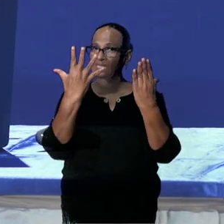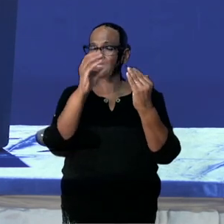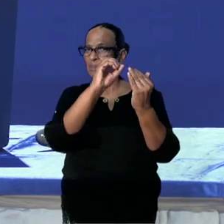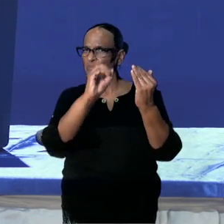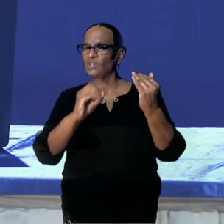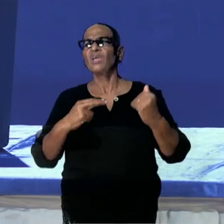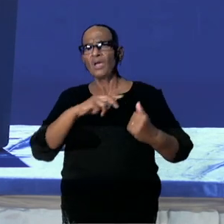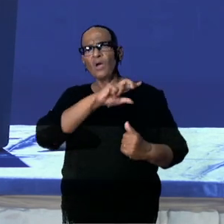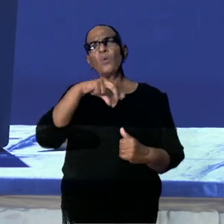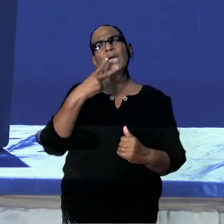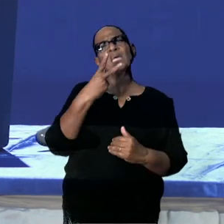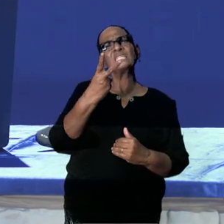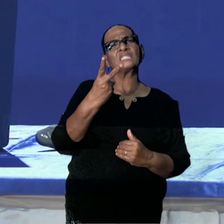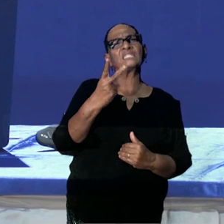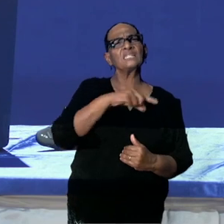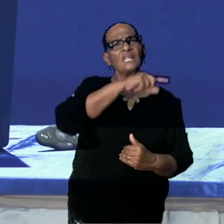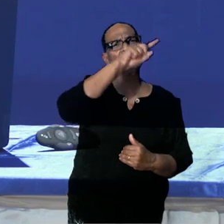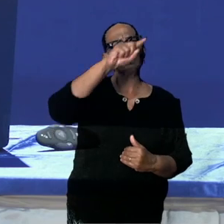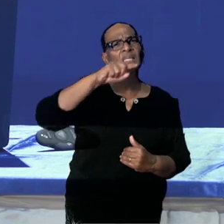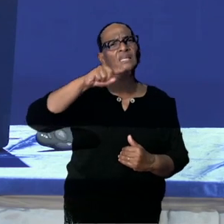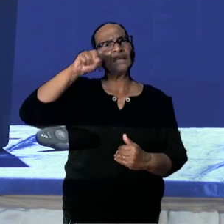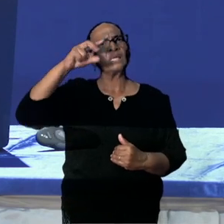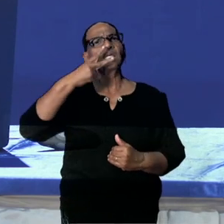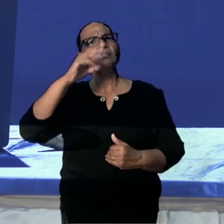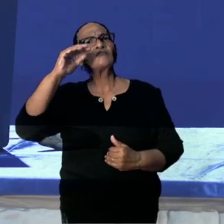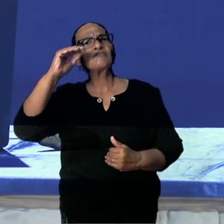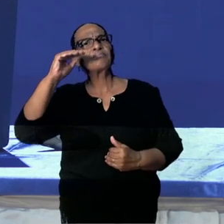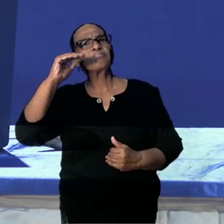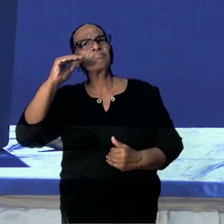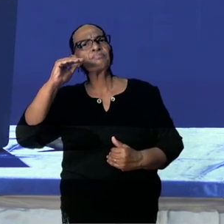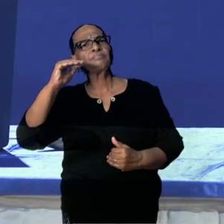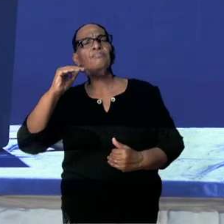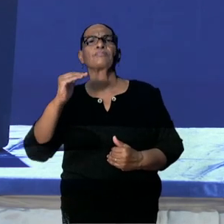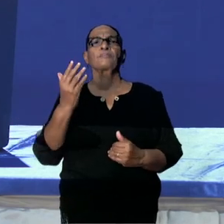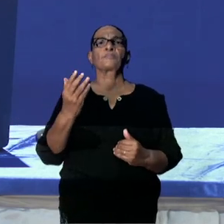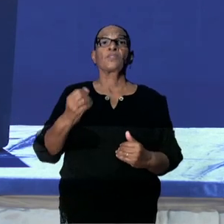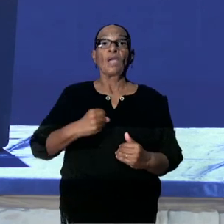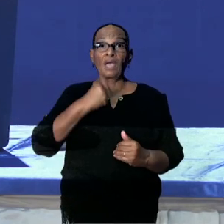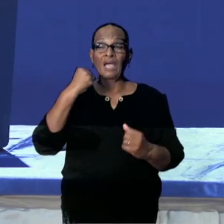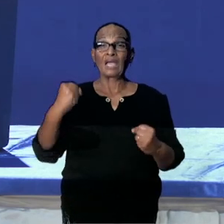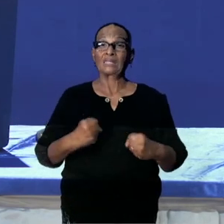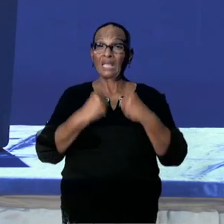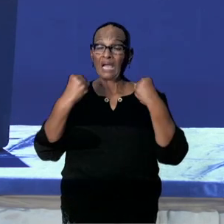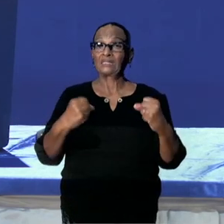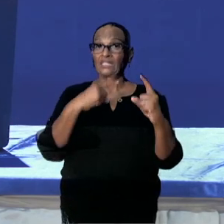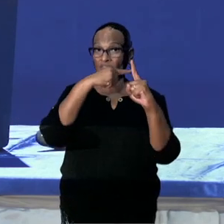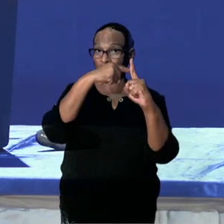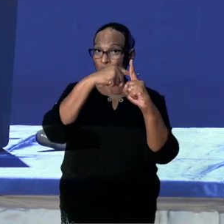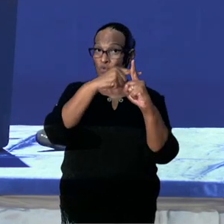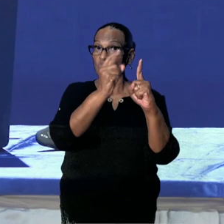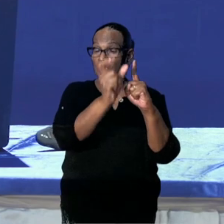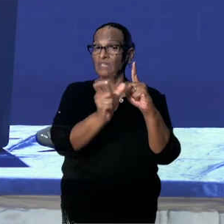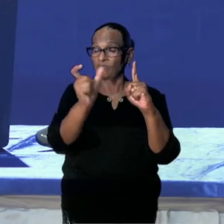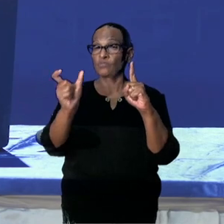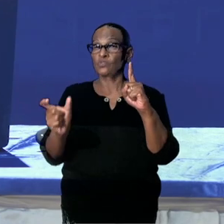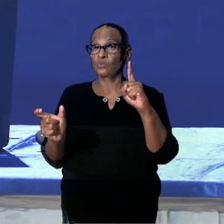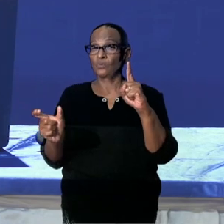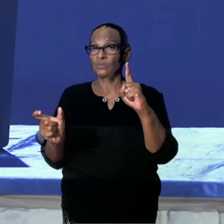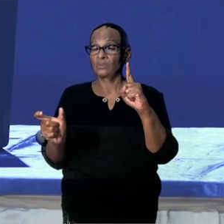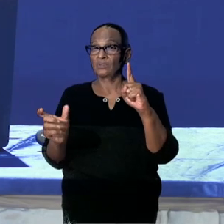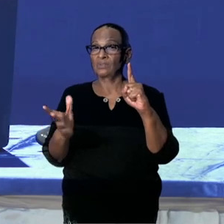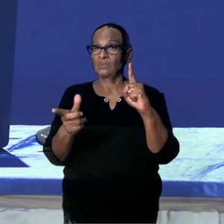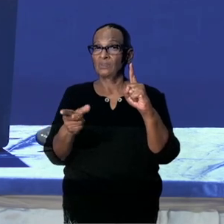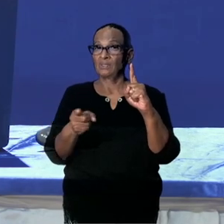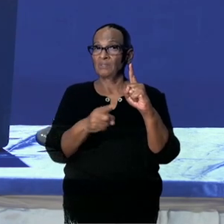we zien bij al die paradiging afname dat van de actieve cases en de patiënten die al positief zijn getest. En die